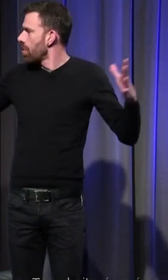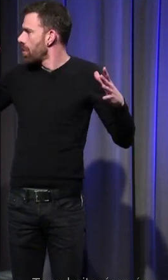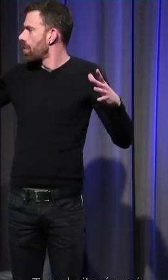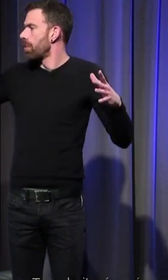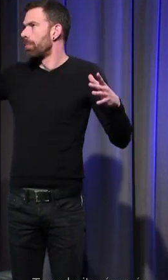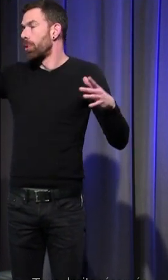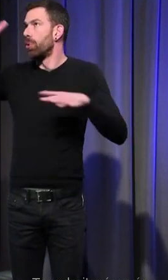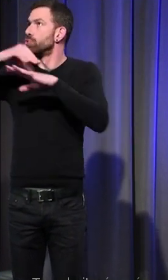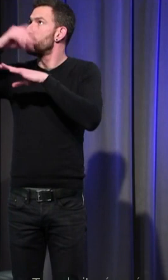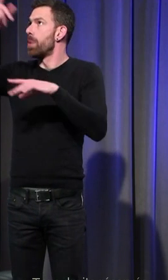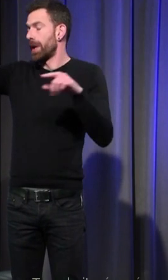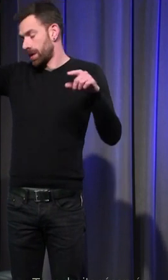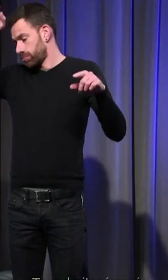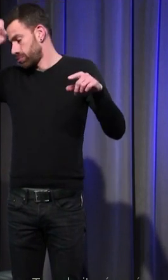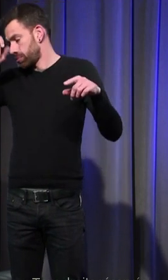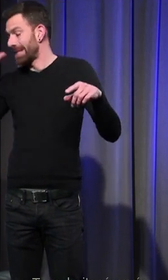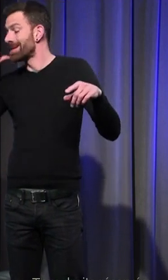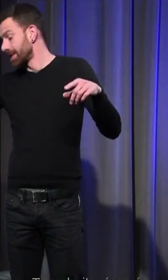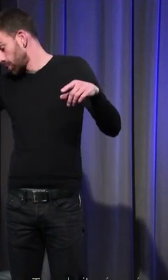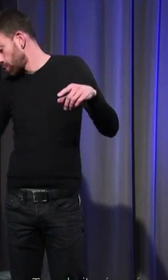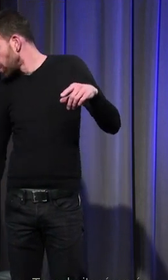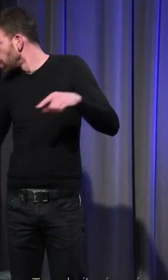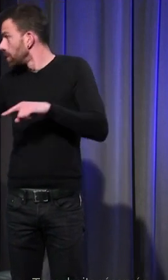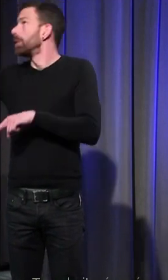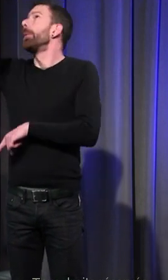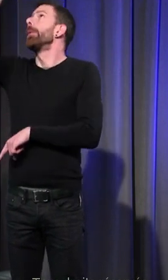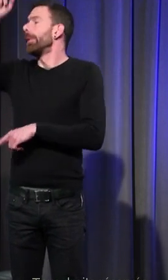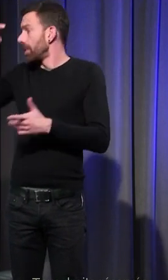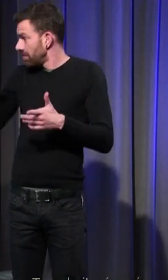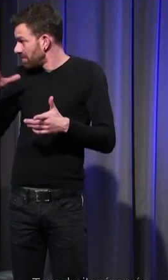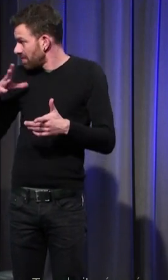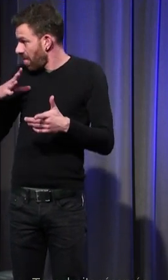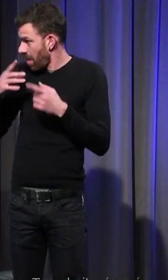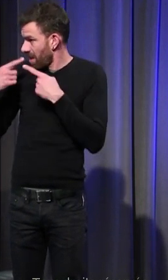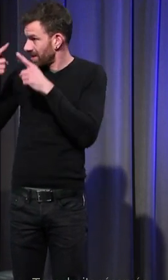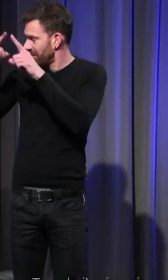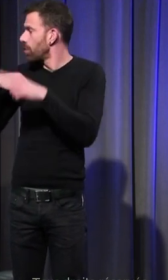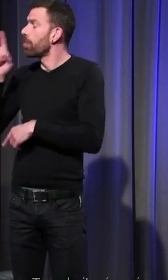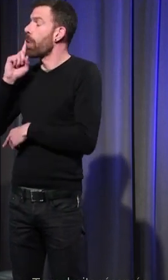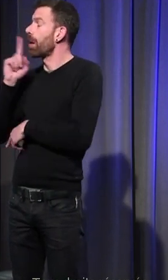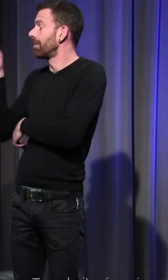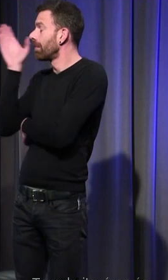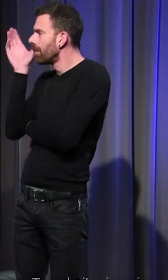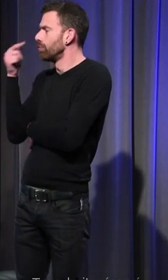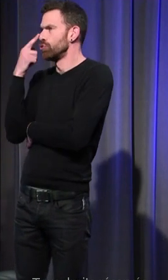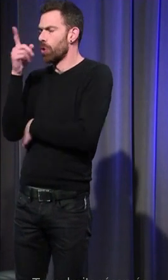de l'Italie est-ce qu'il pouvait y avoir quand même des différences parce que là vous écoutez on l'impression que c'était un peu partout pareil non non alors